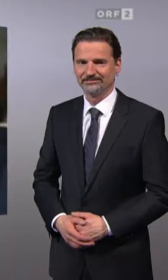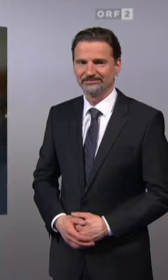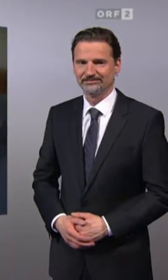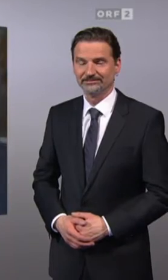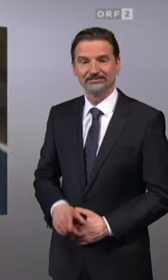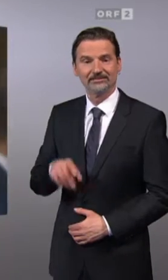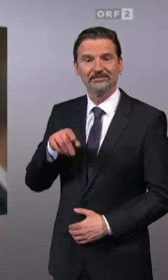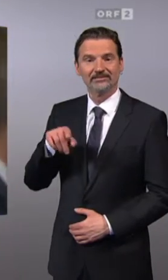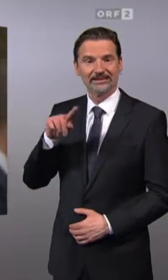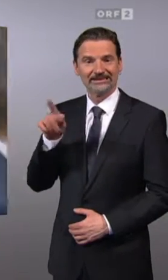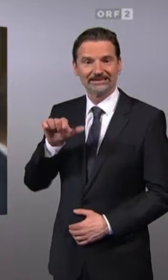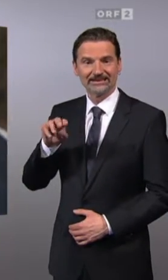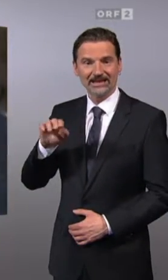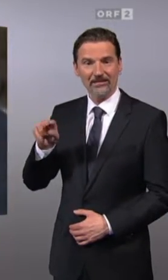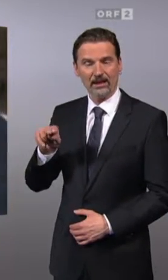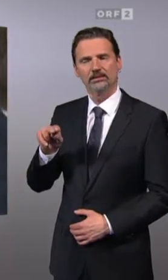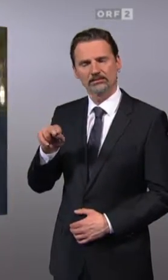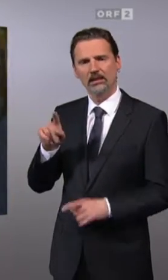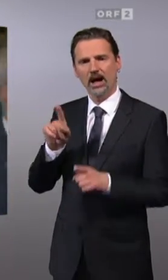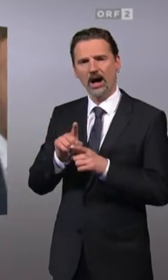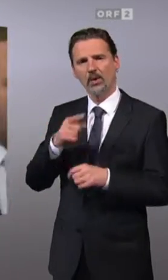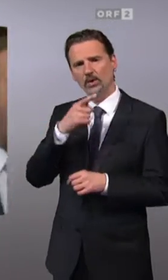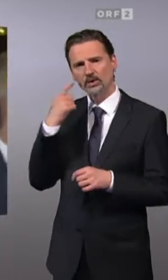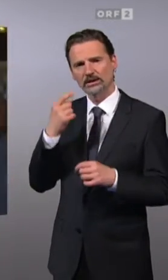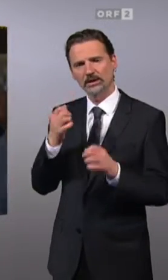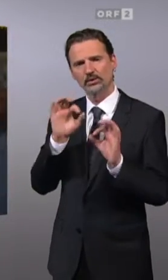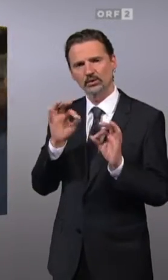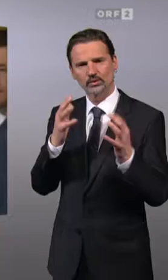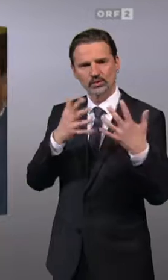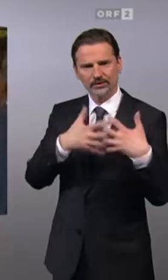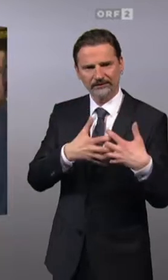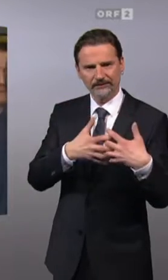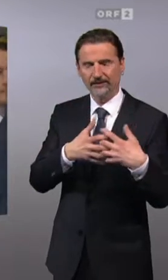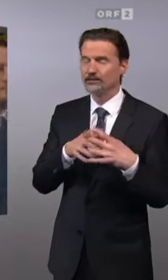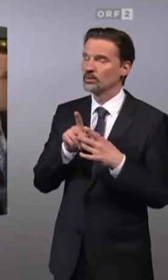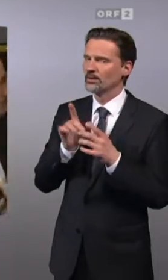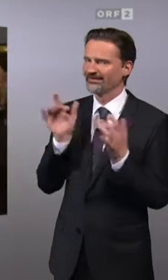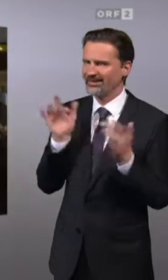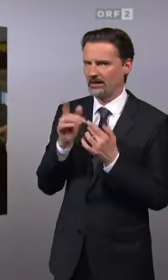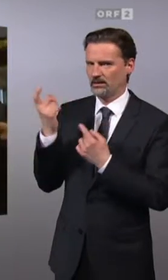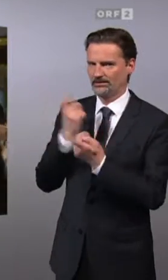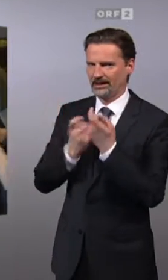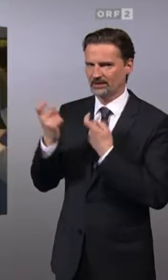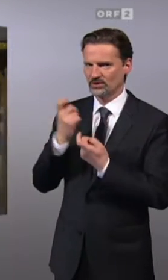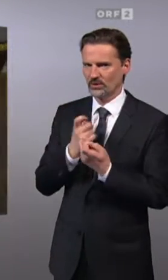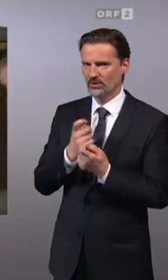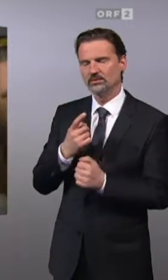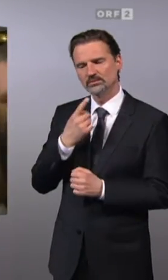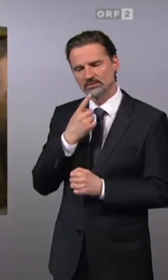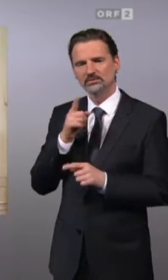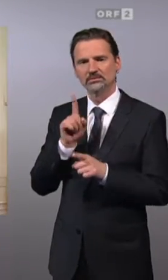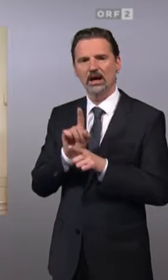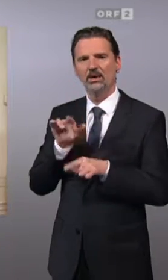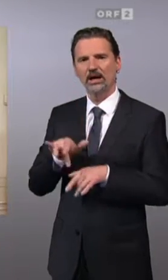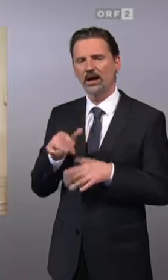Milos Seemann ist pro-russisch orientiert, migrationsfeindlich eingestellt und steht ganz auf Seiten des umstrittenen